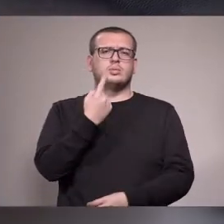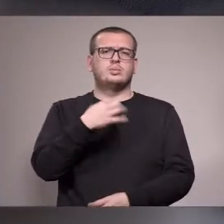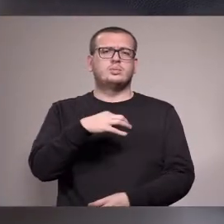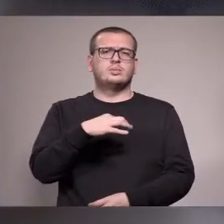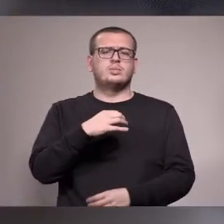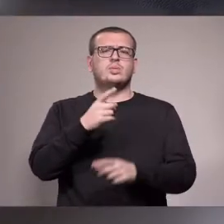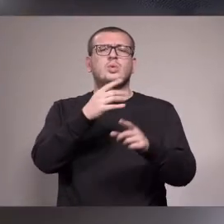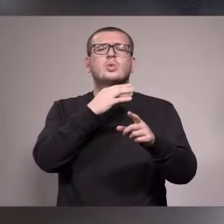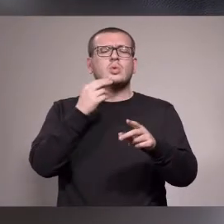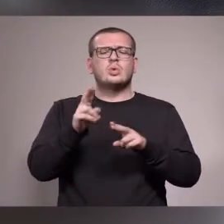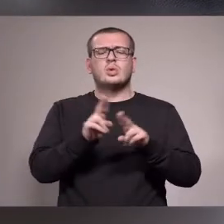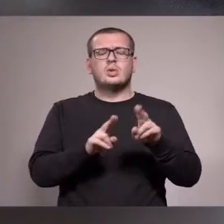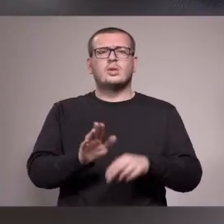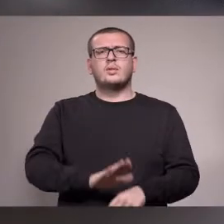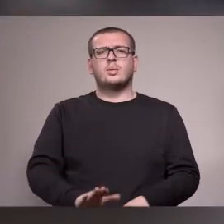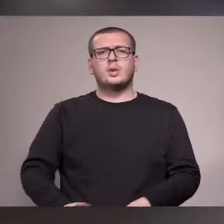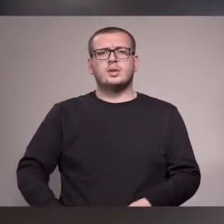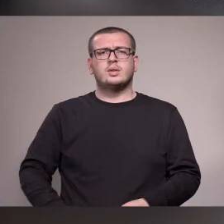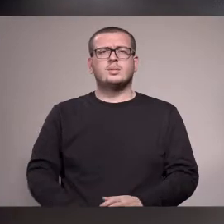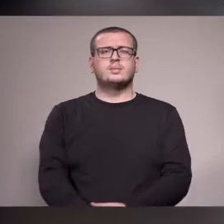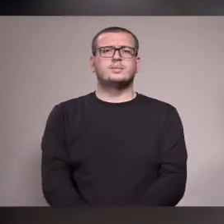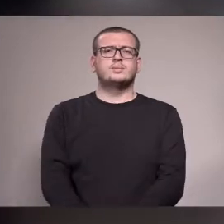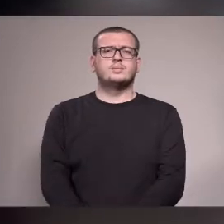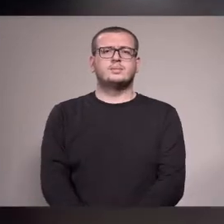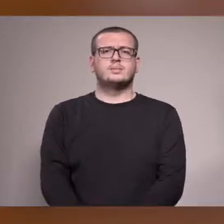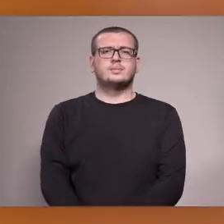familën. Tyt në aftan më kujdes për të mitë.